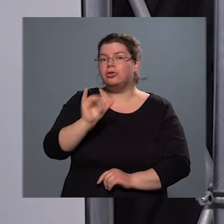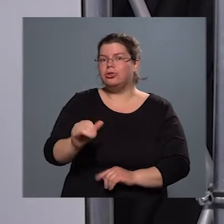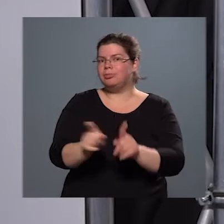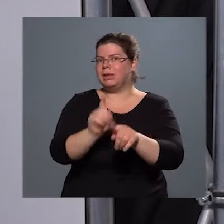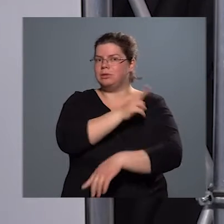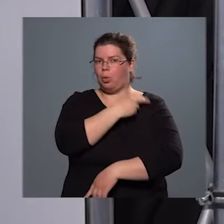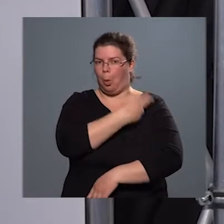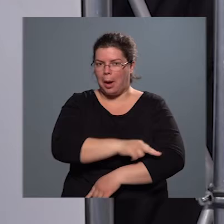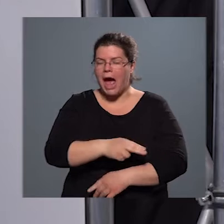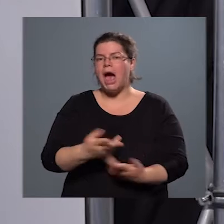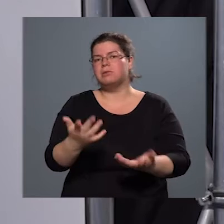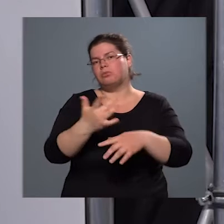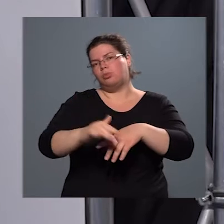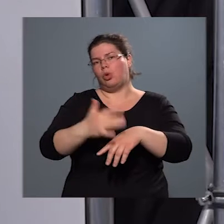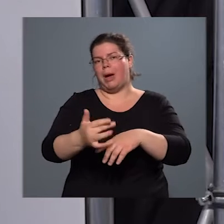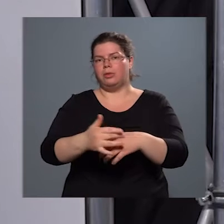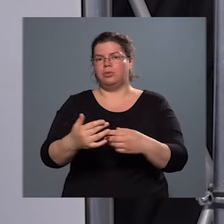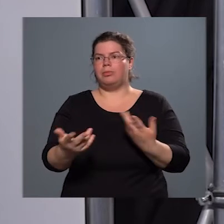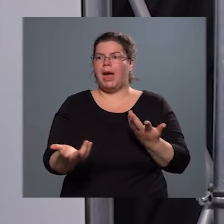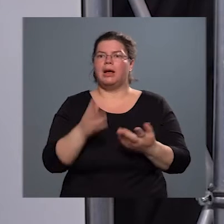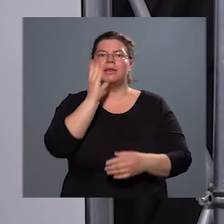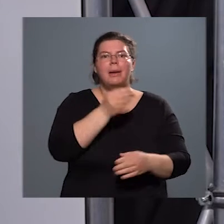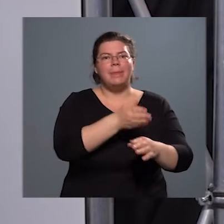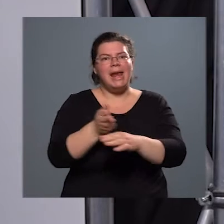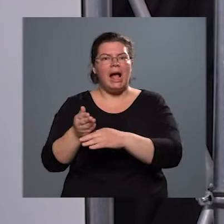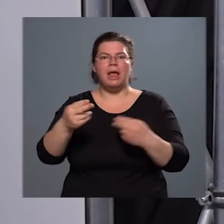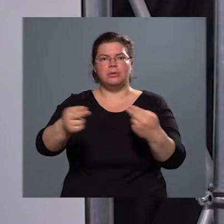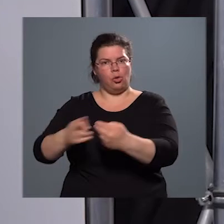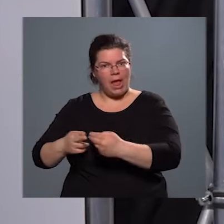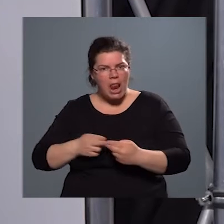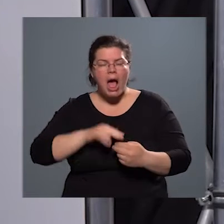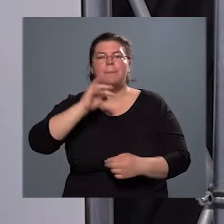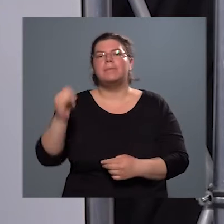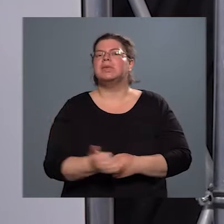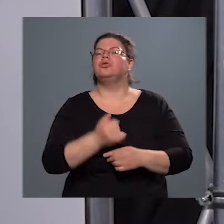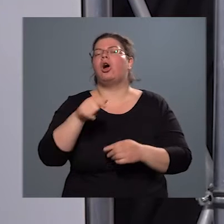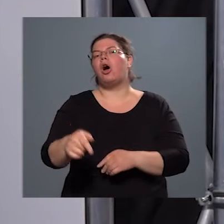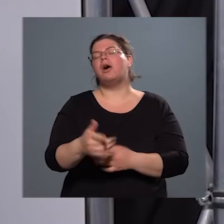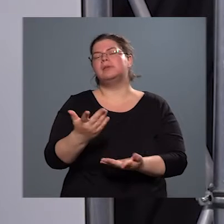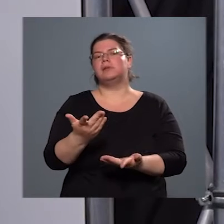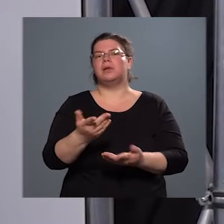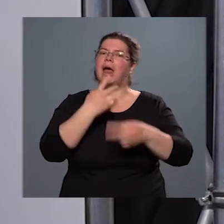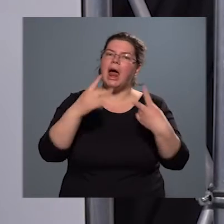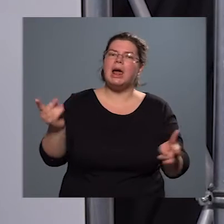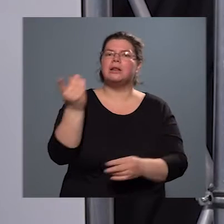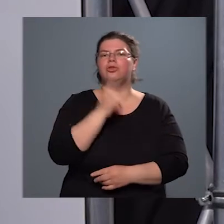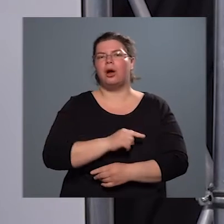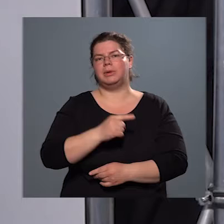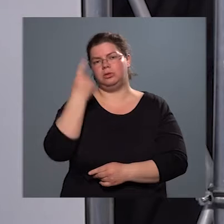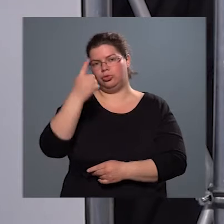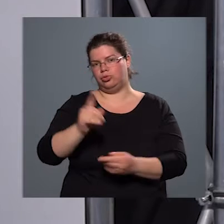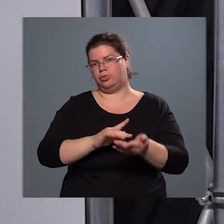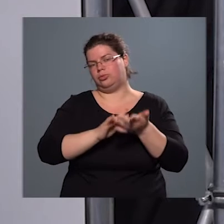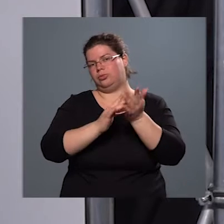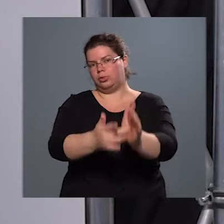kórház próbáljuk meg közebb hozni az emberekhez, illetve azt a fajta ellátást, amit a Bajcsi képes nyújtani,